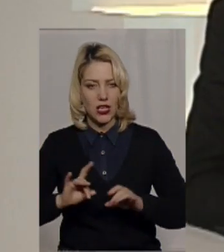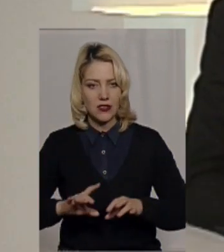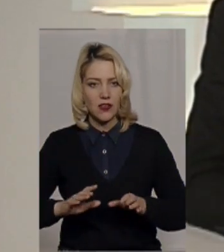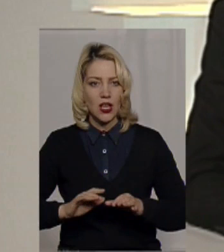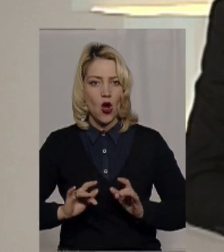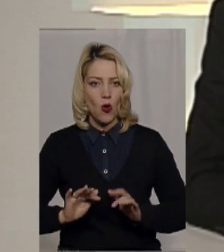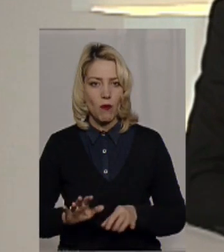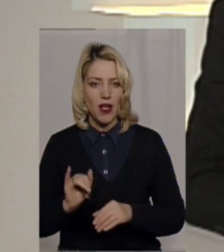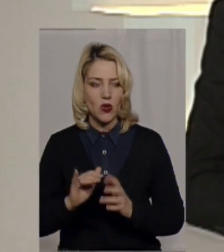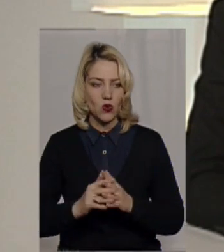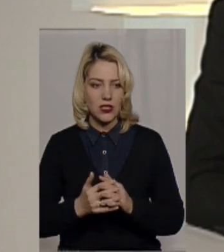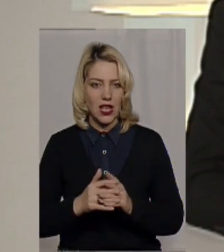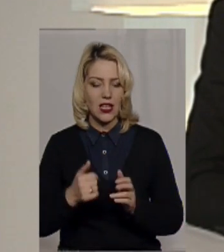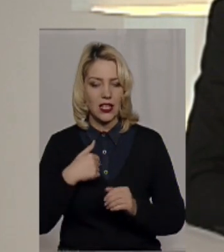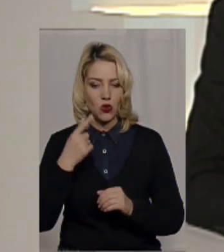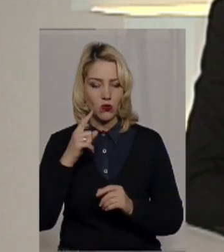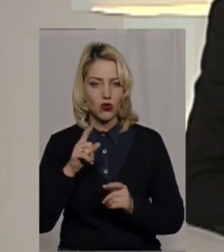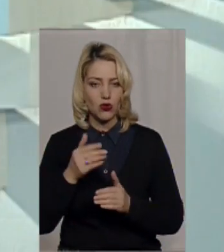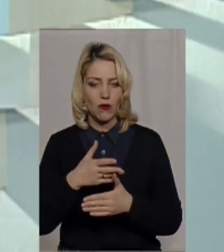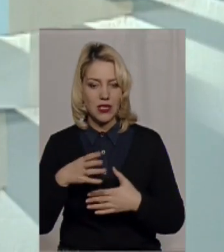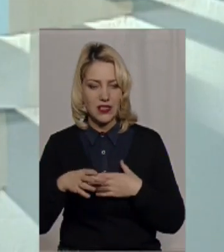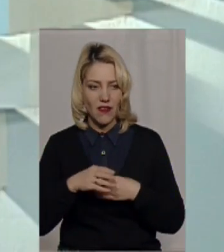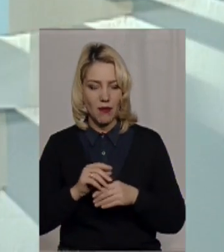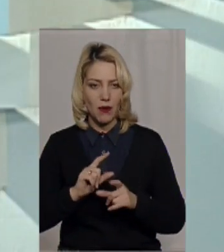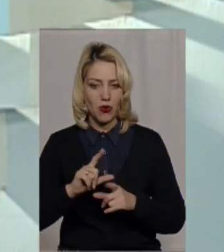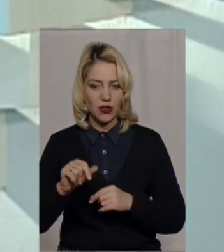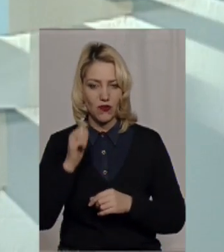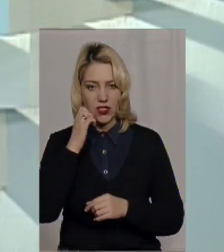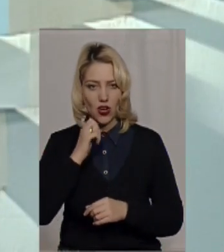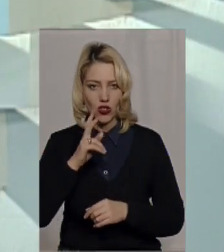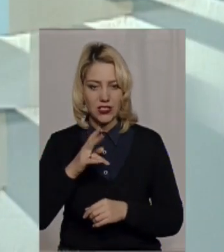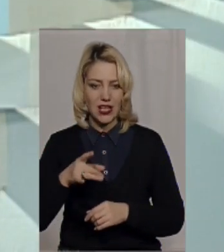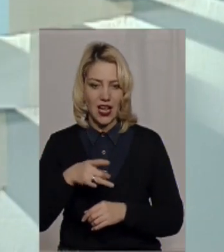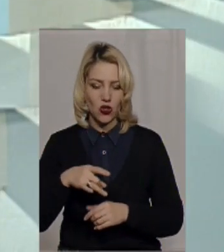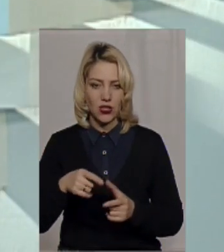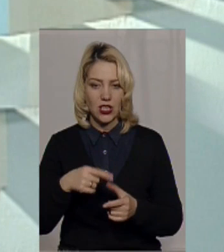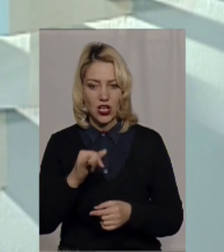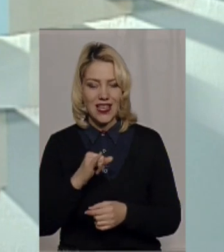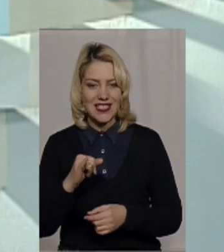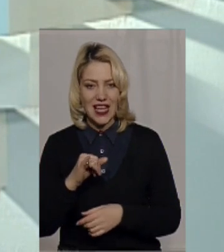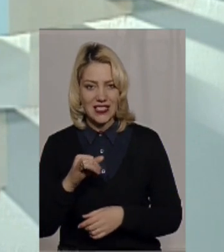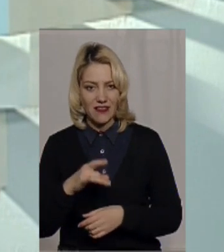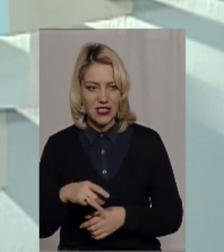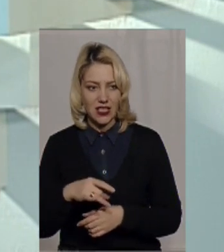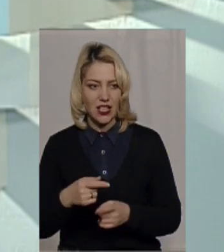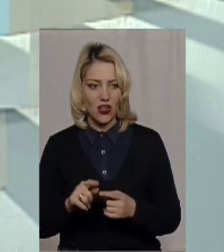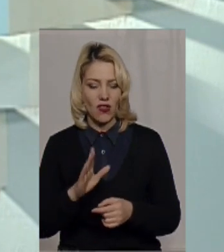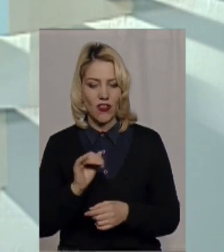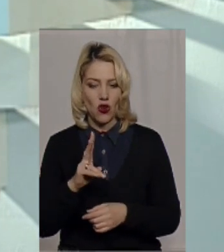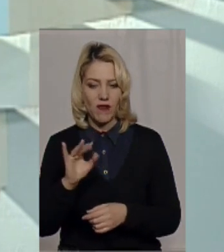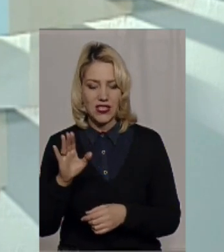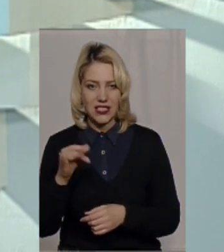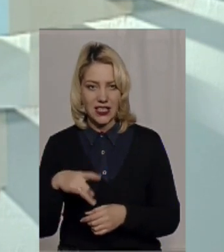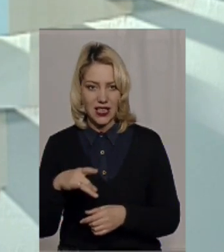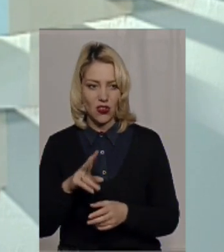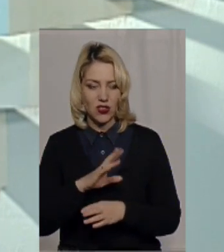селах. Я думаю, якщо ми з вами зараз поїдемо в Староконстантинівський район, чи там Візяславкий, ну, та й Вінковецький,